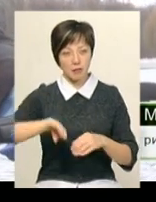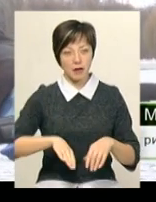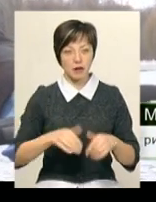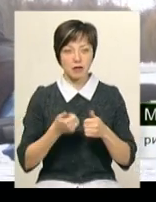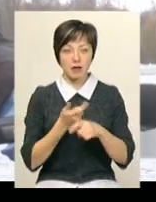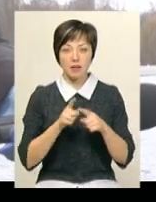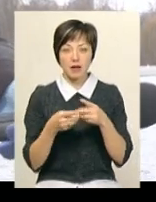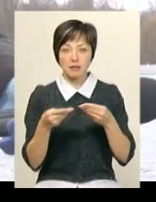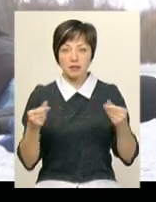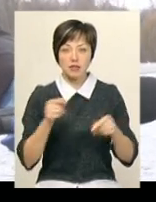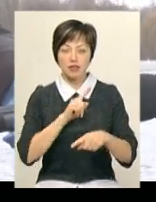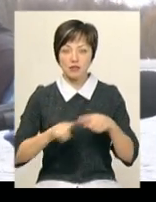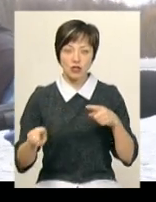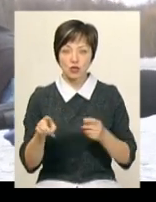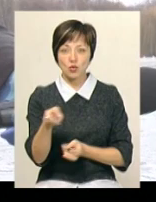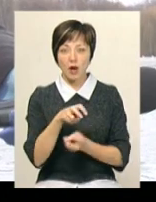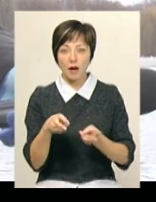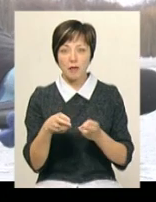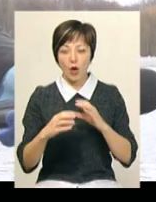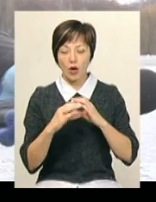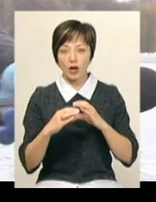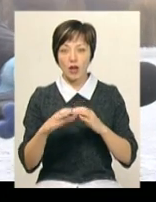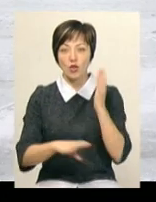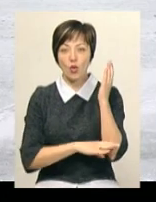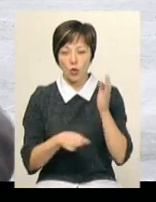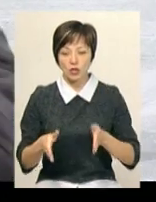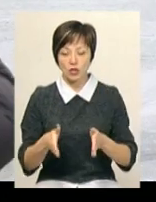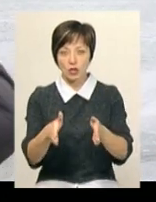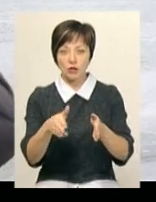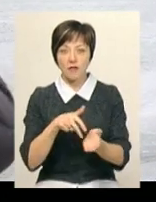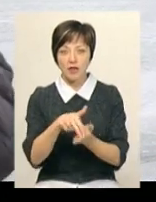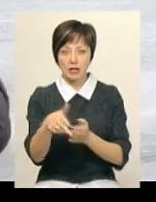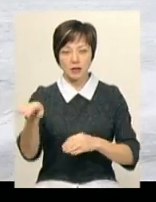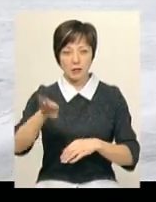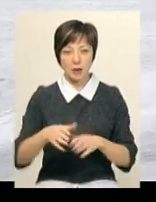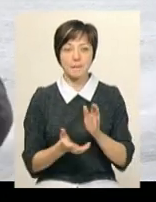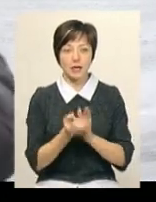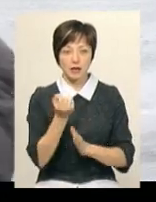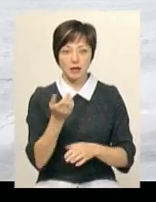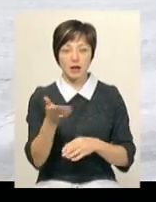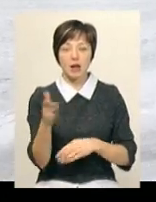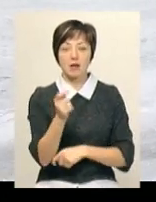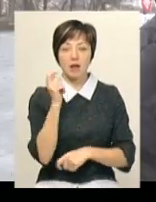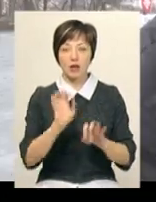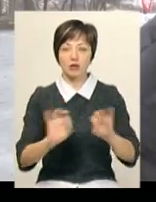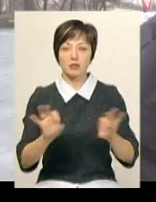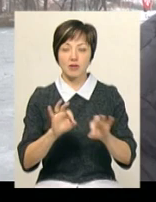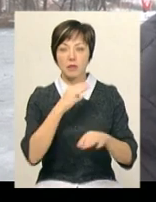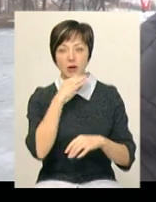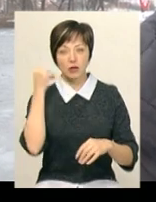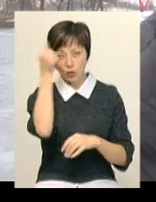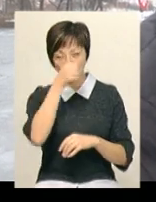берегом лід тане швидше і вже шукаємо десь дошки, щоб вийти на берег. Підтримує колегу і Роман Ставісюк. Рибалка розповідає, завдяки